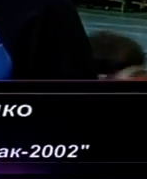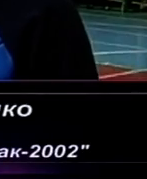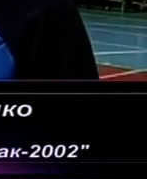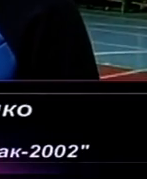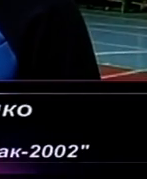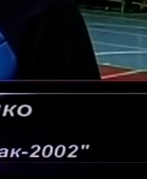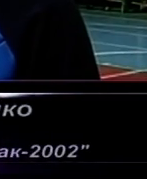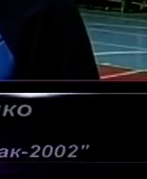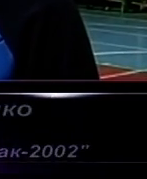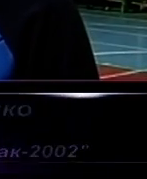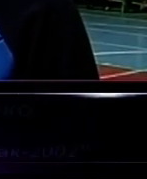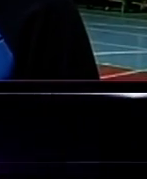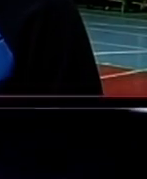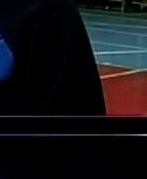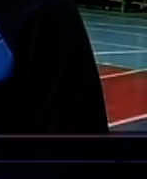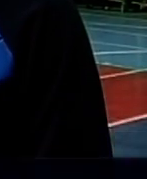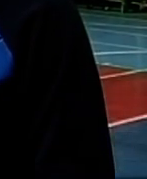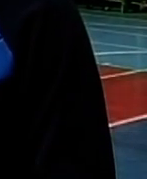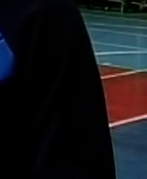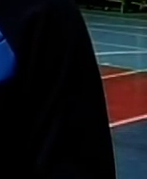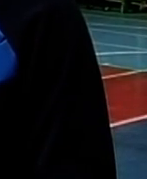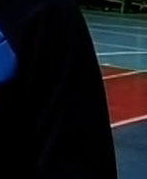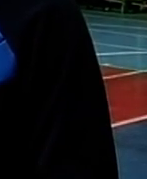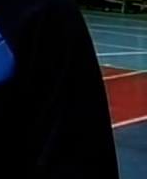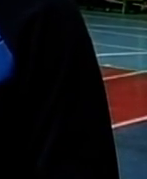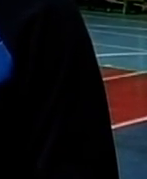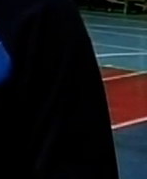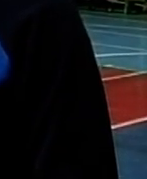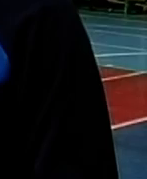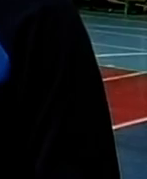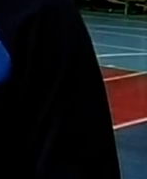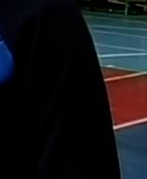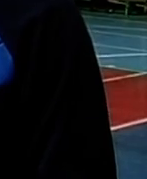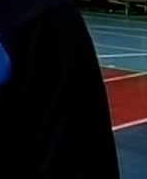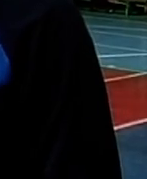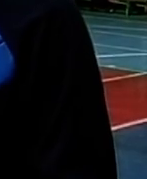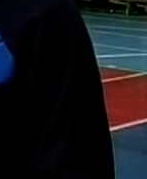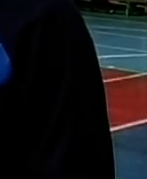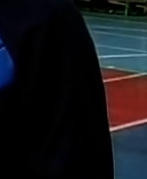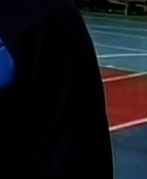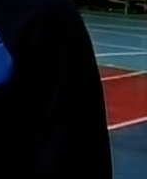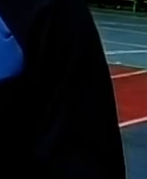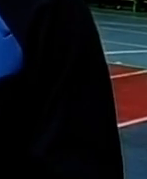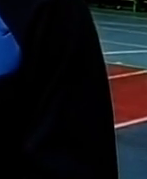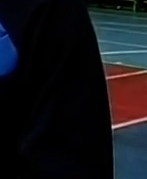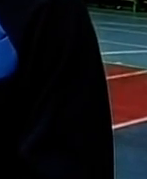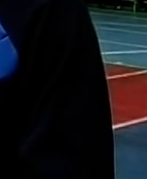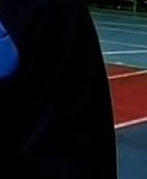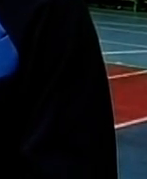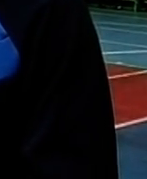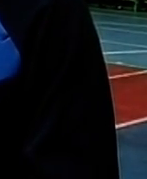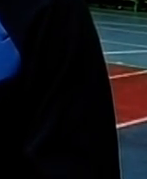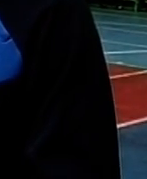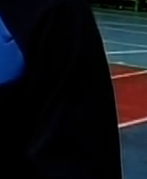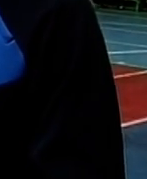думаю, дуже приличний. Ми були зараз буквально тиждень тому в Києві на Кубці Вощука нашої команди. І можемо співнювати рівень. Коєкакі моменти